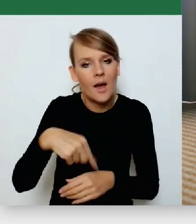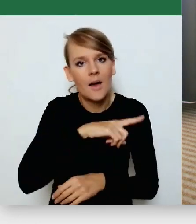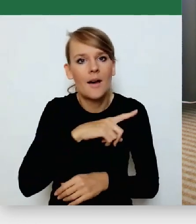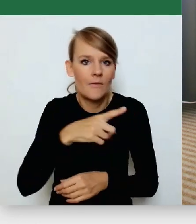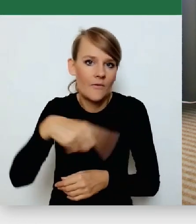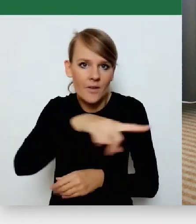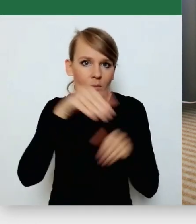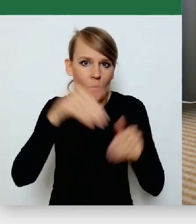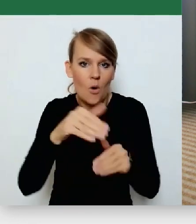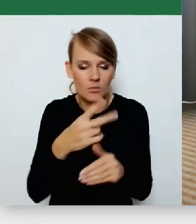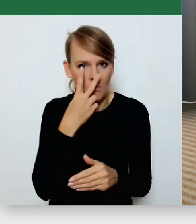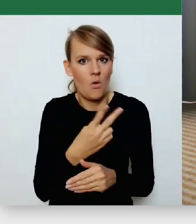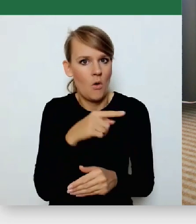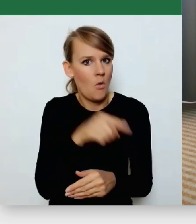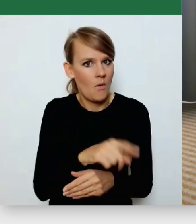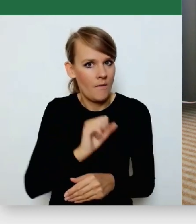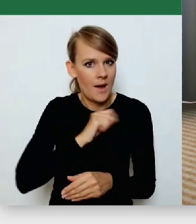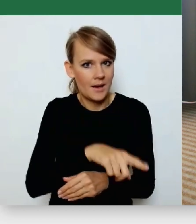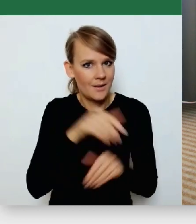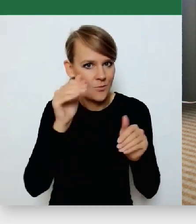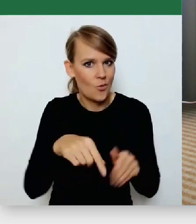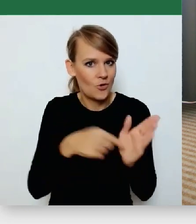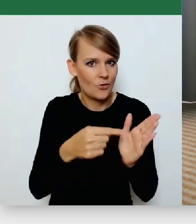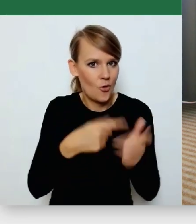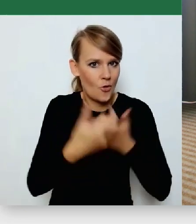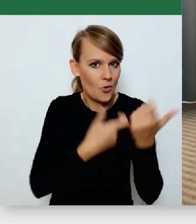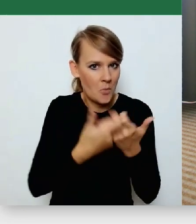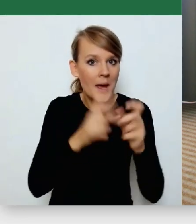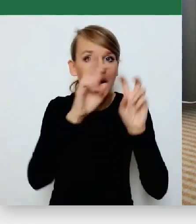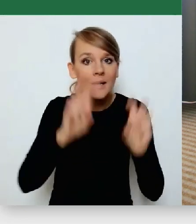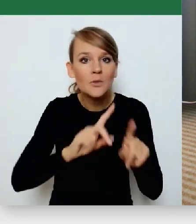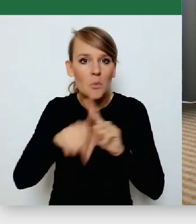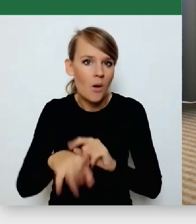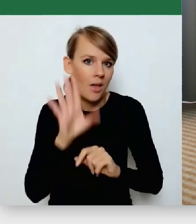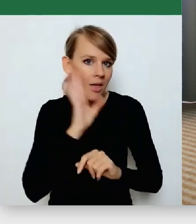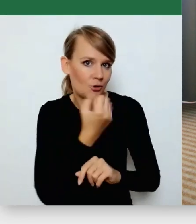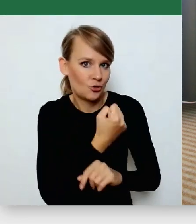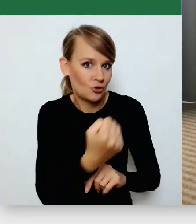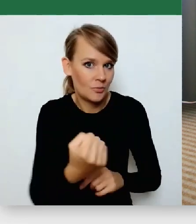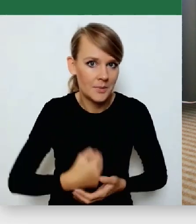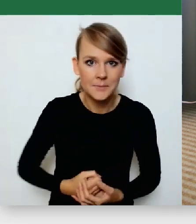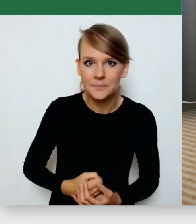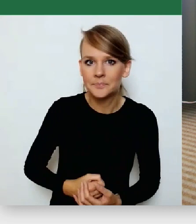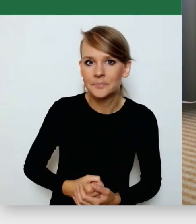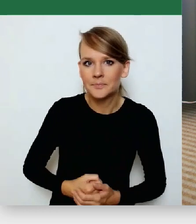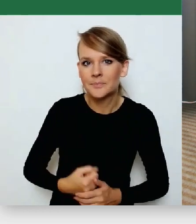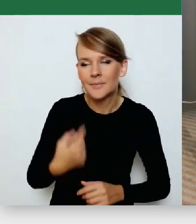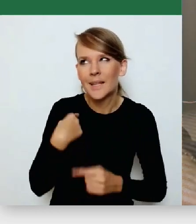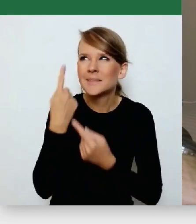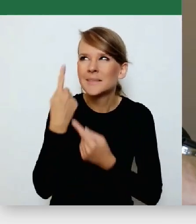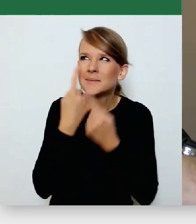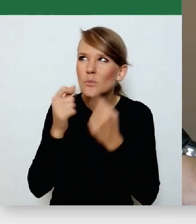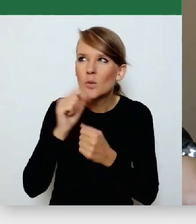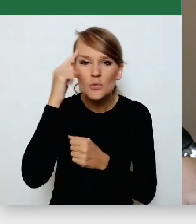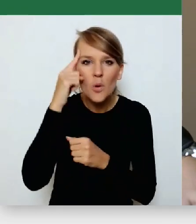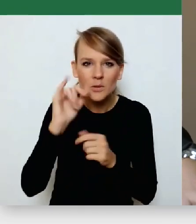nawet w czasach pokryzysowych jest coś dobrego, coś takiego. W głowie będę szukał przykłady, jak mi przyjdzie to powiem, ale odniosę się tylko